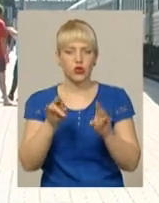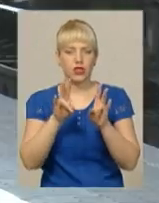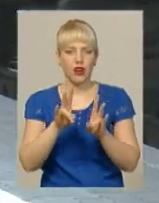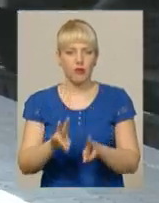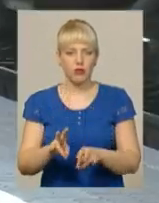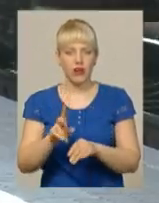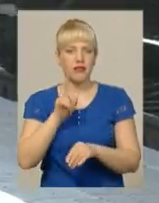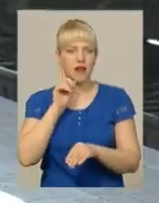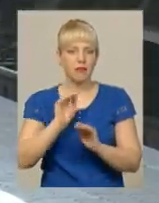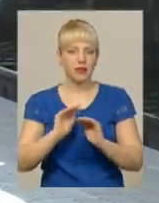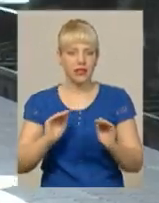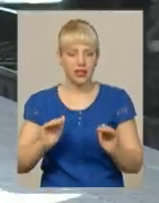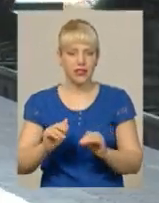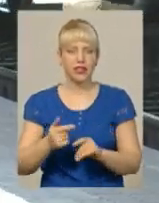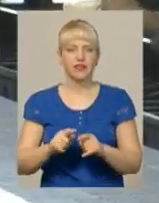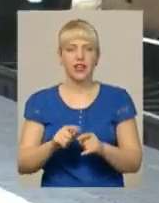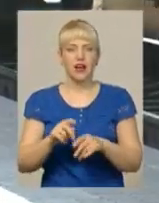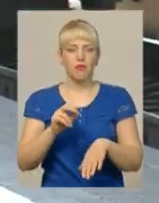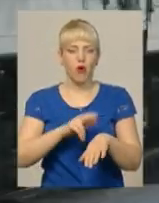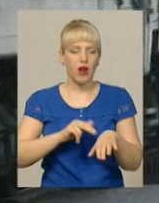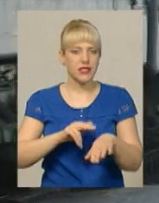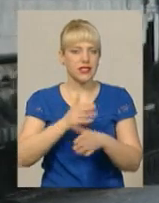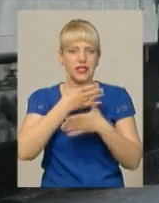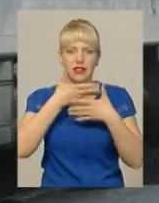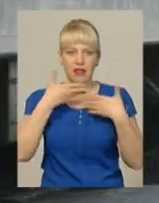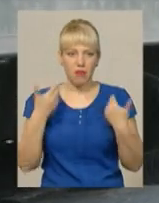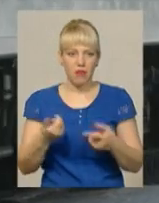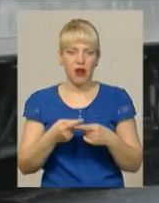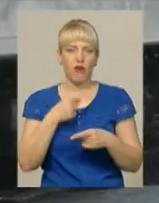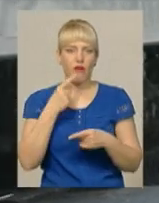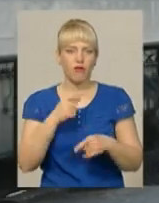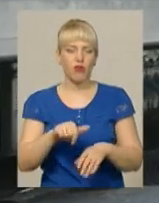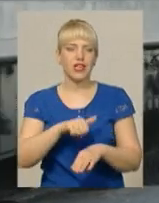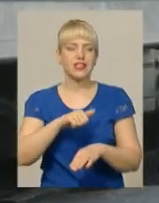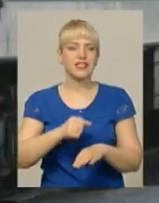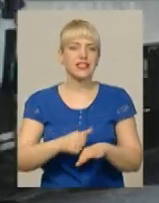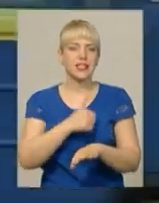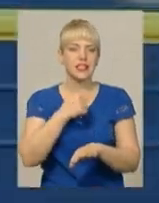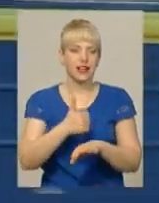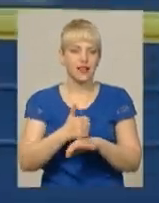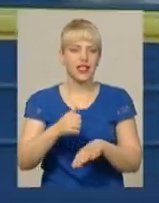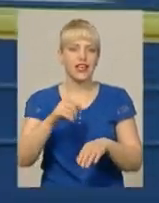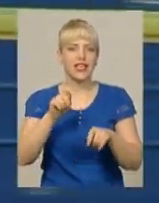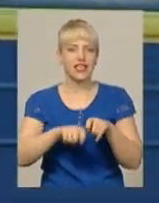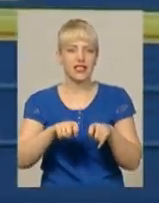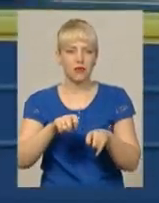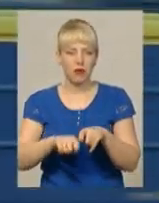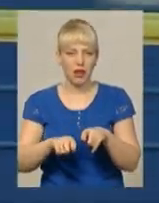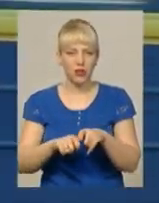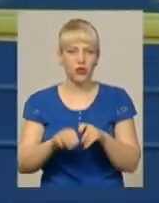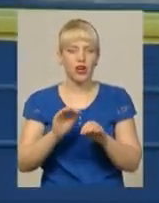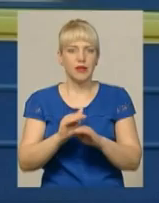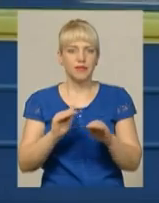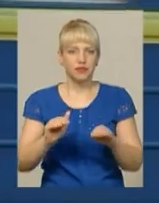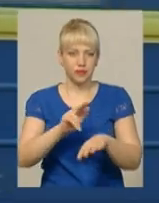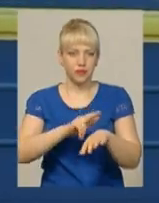спробі зробити селфі на потягах поліцейській області не ведуть, каже старший інспектор з особливих дорожень управління ювенальної превенції обласної